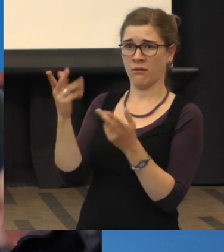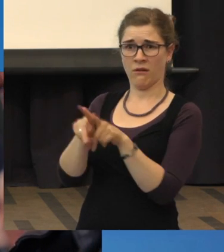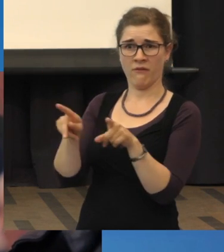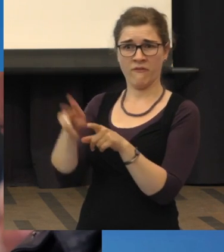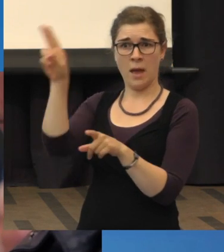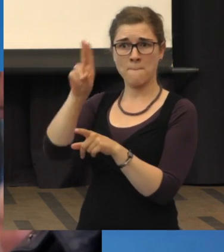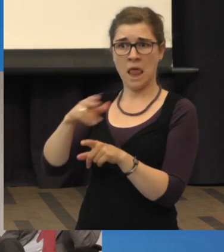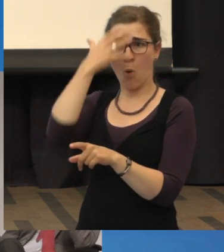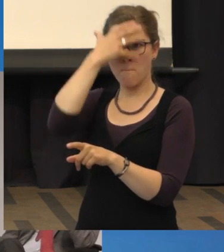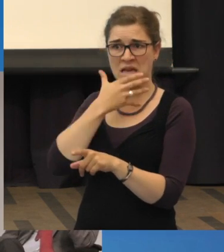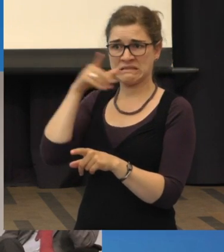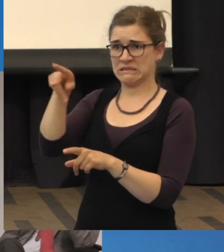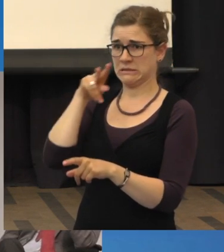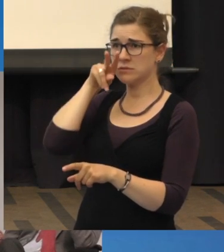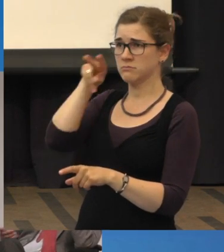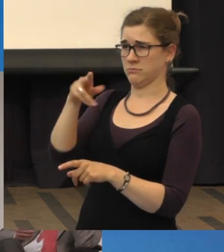Maske auf.